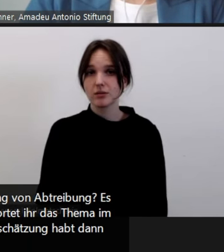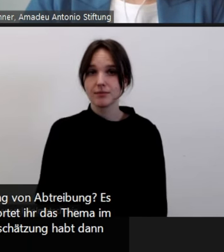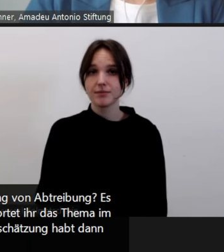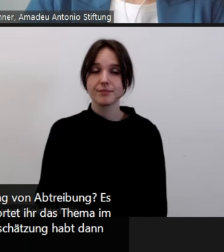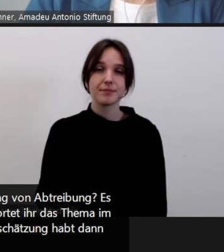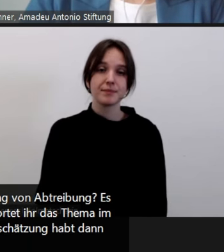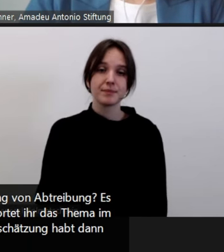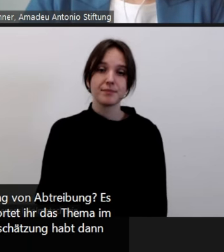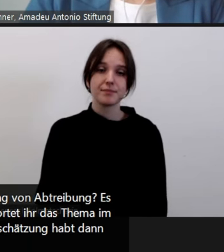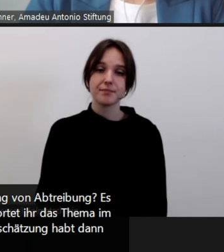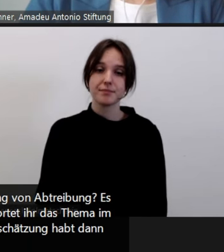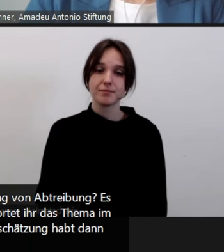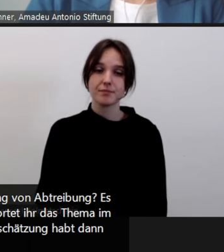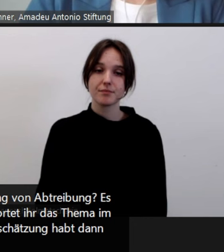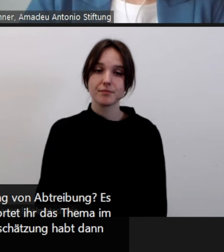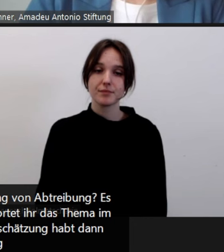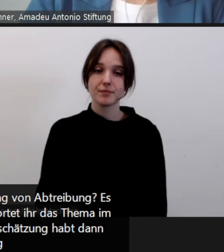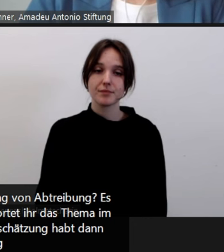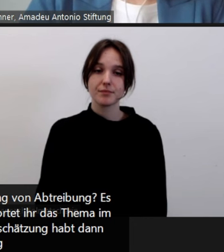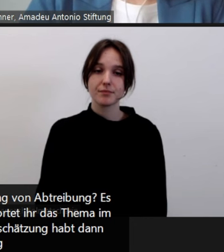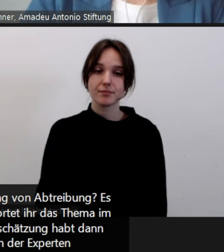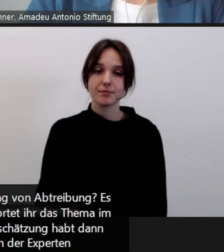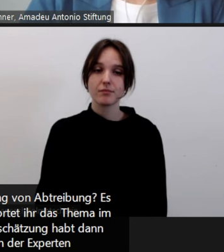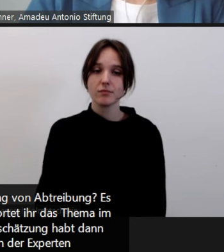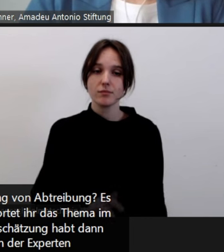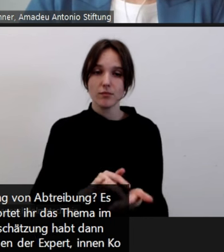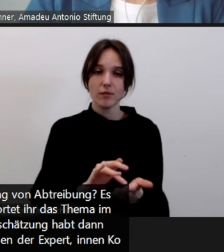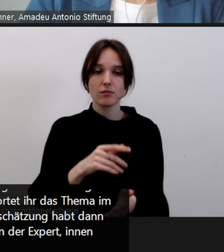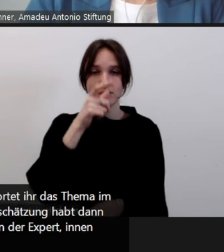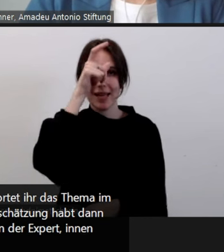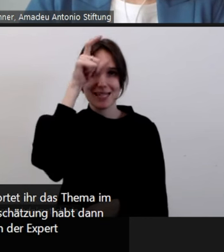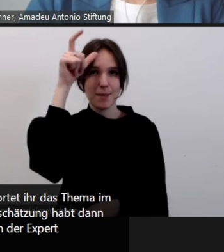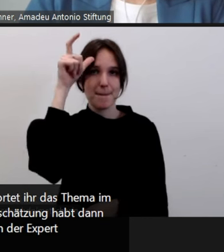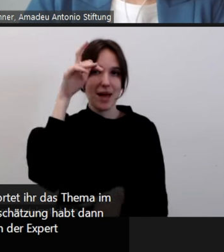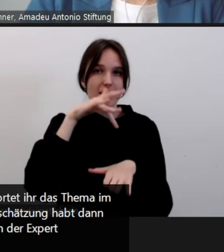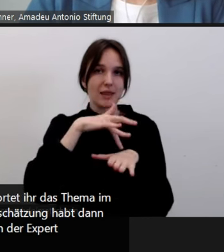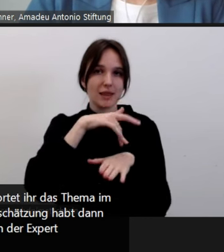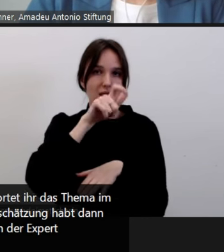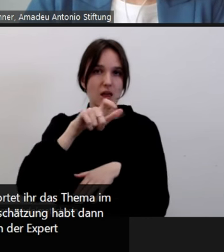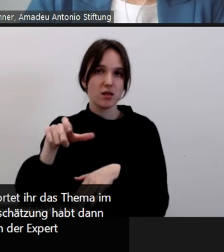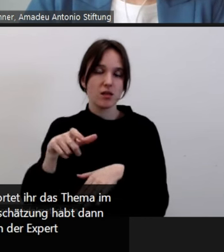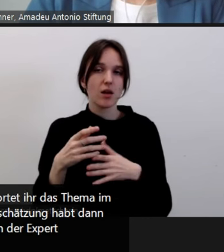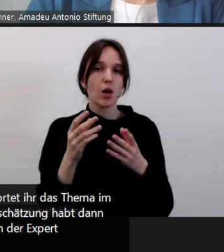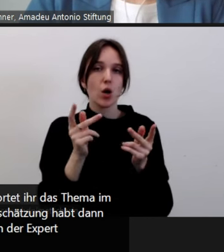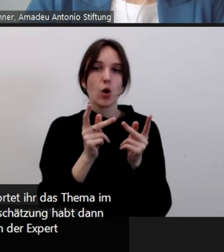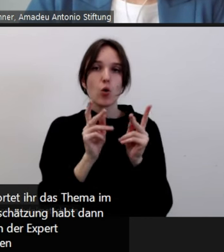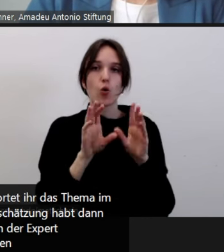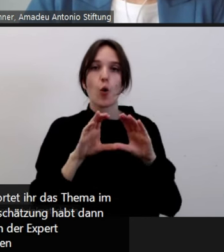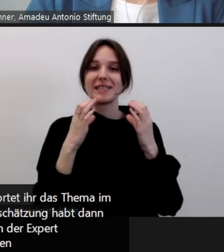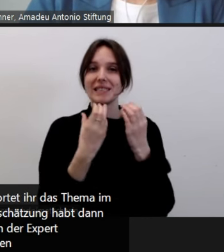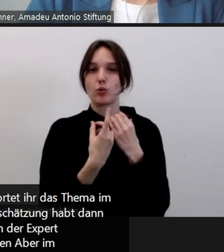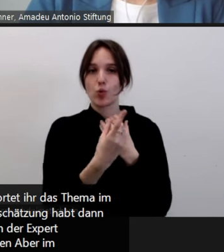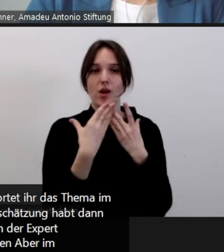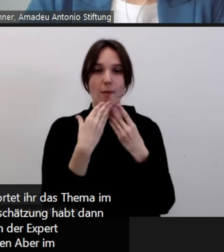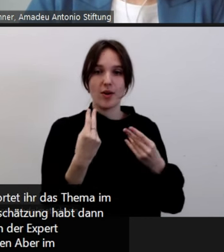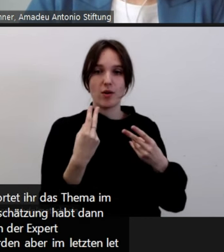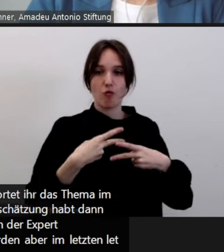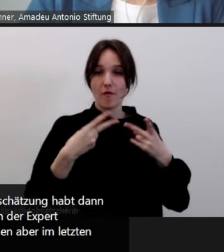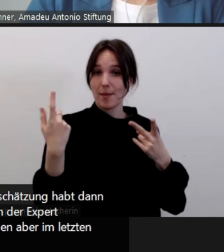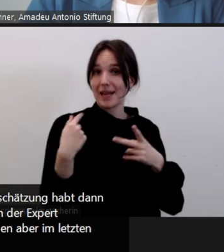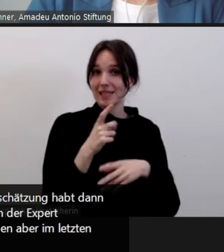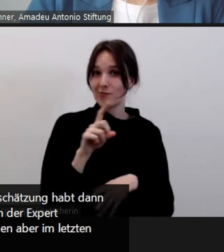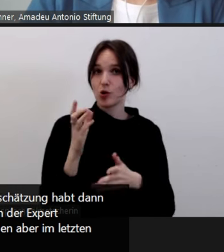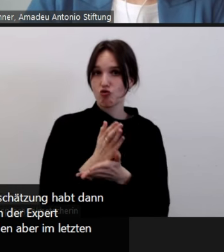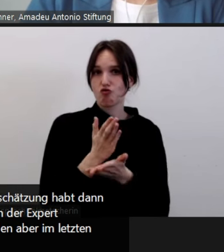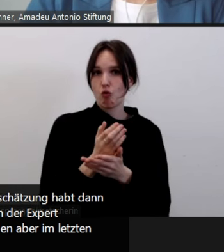die Empfehlungen der ExpertInnenkommission, die ja heute veröffentlicht werden, aber letzte Woche schon in den